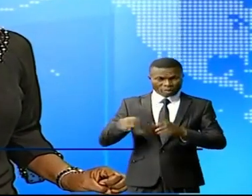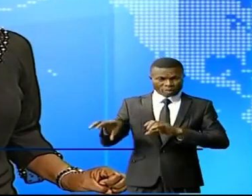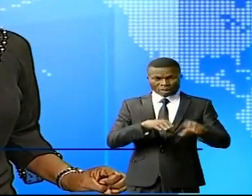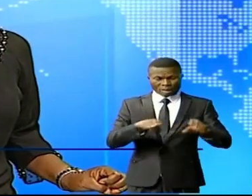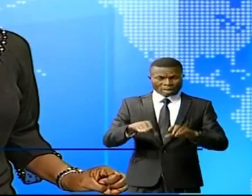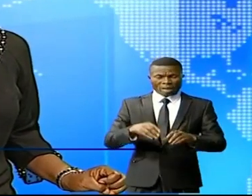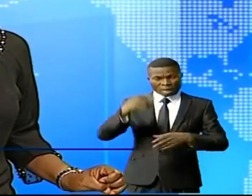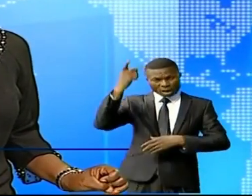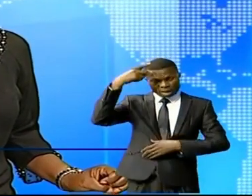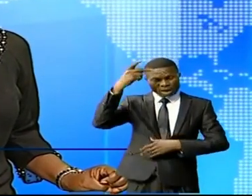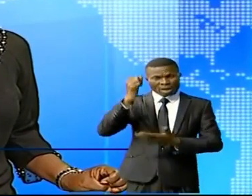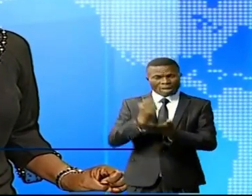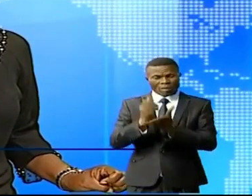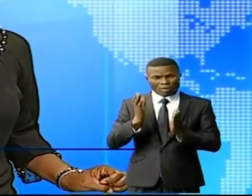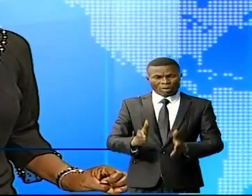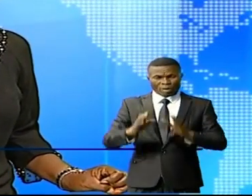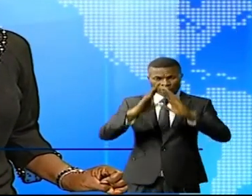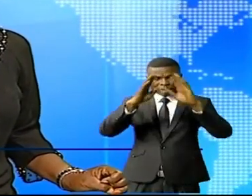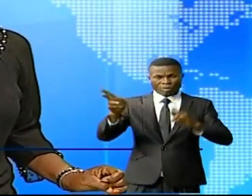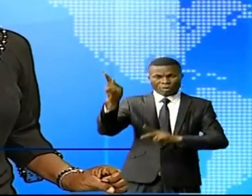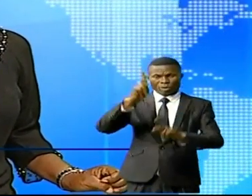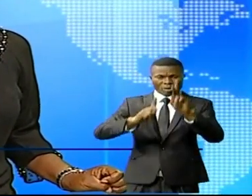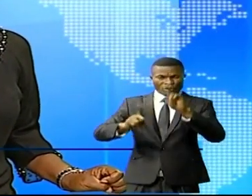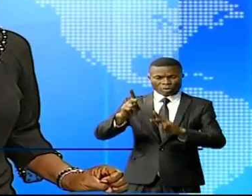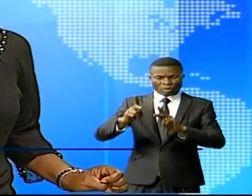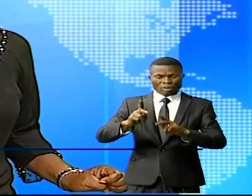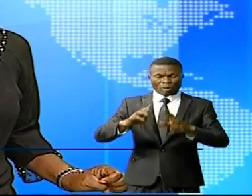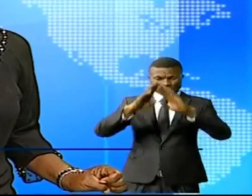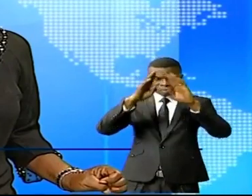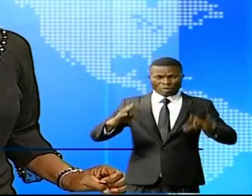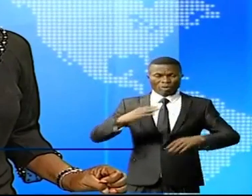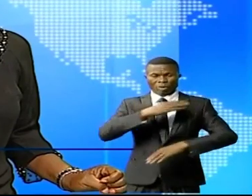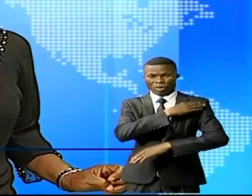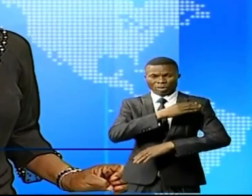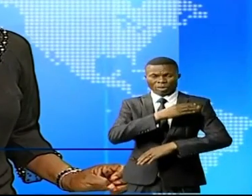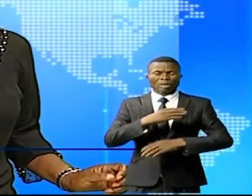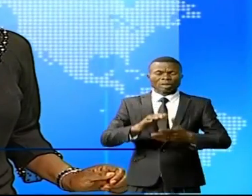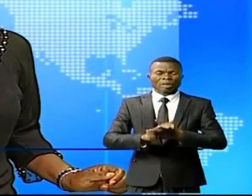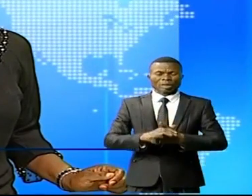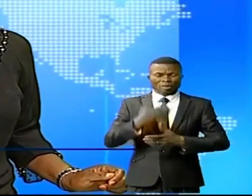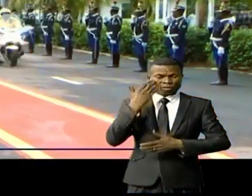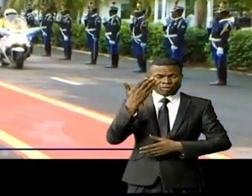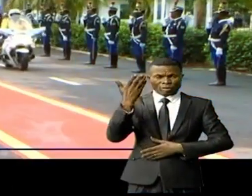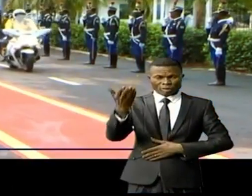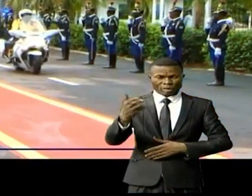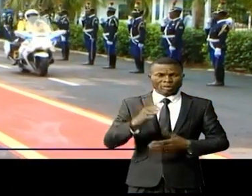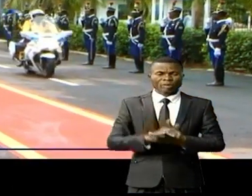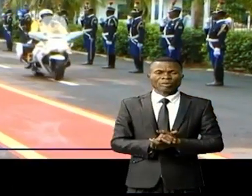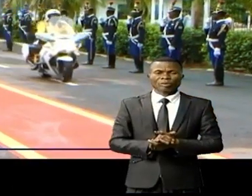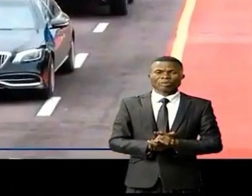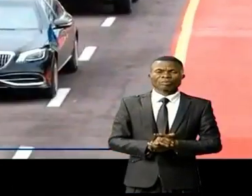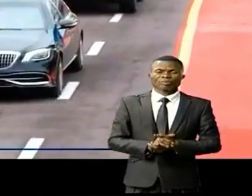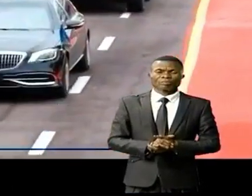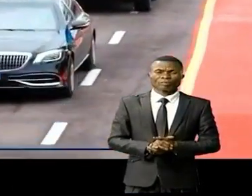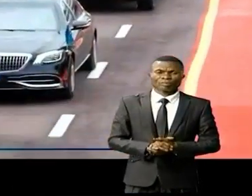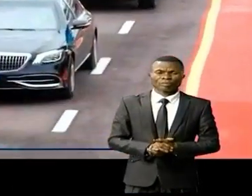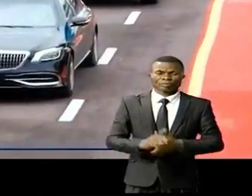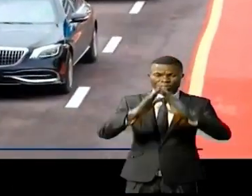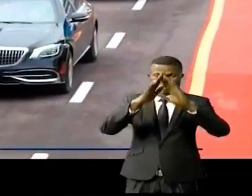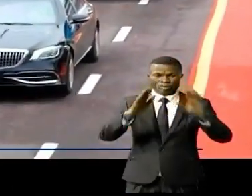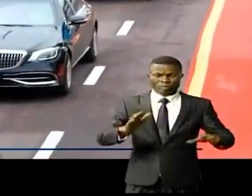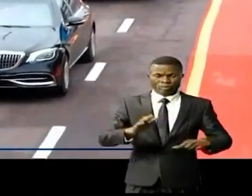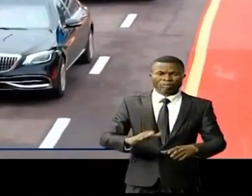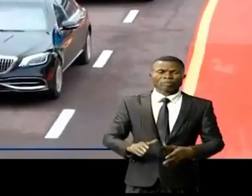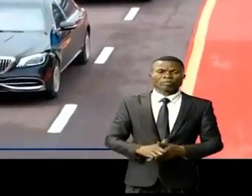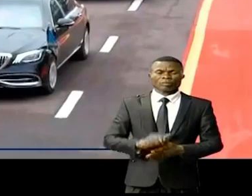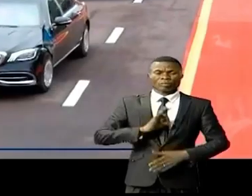diplomatique a eu lieu au Palais de la Nation. Retour en image avec Gulen Kabalondji. Au Palais de la Nation,